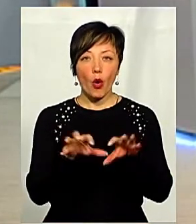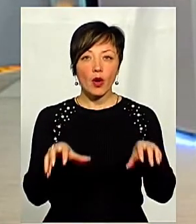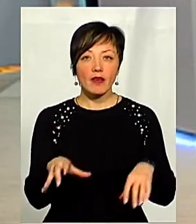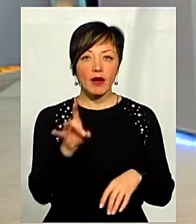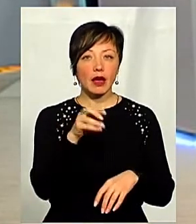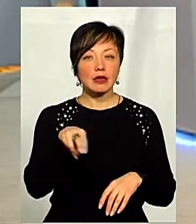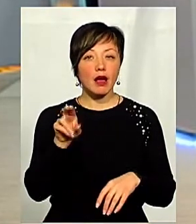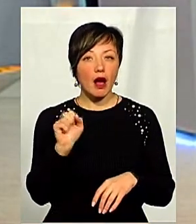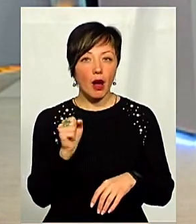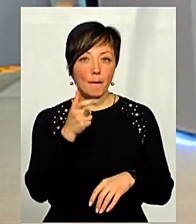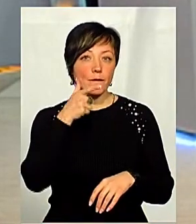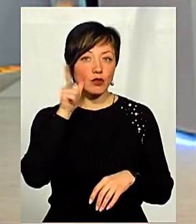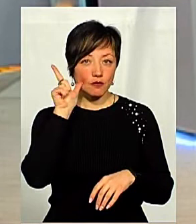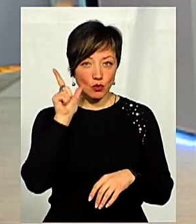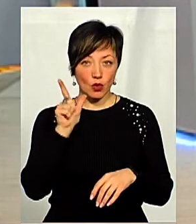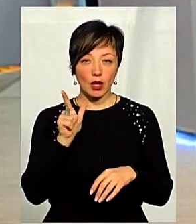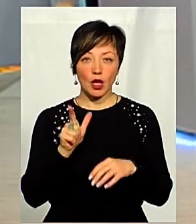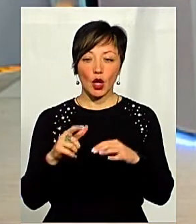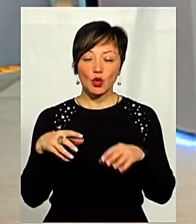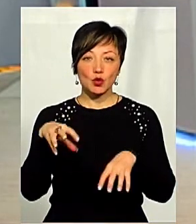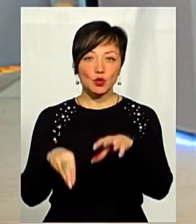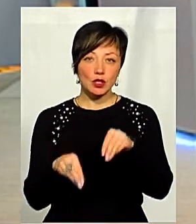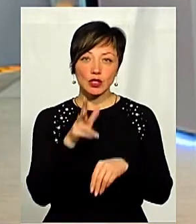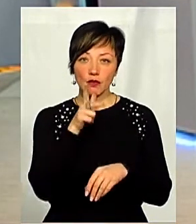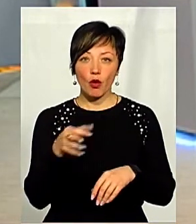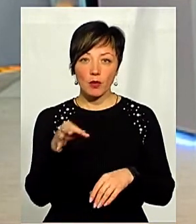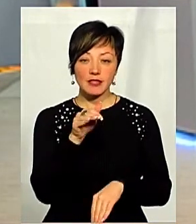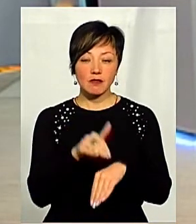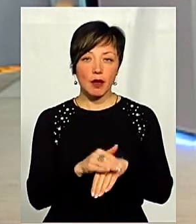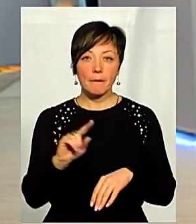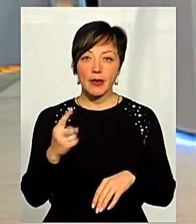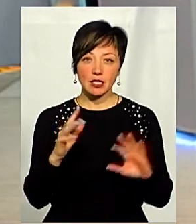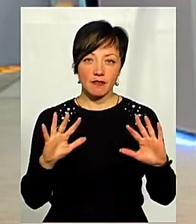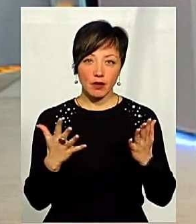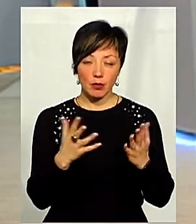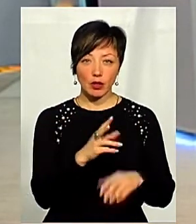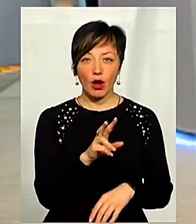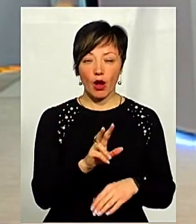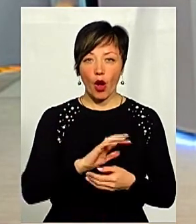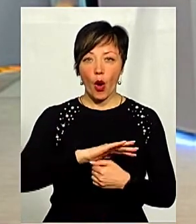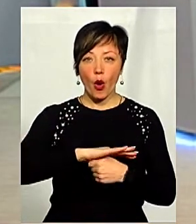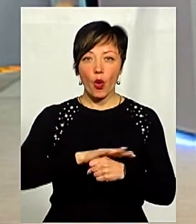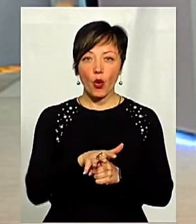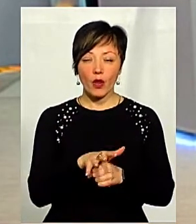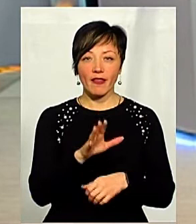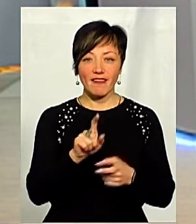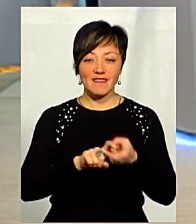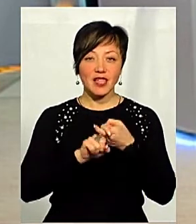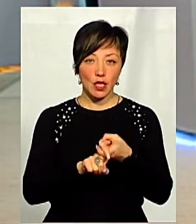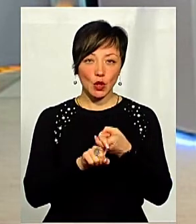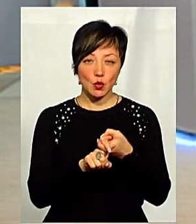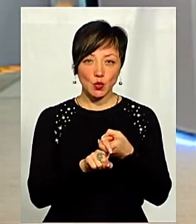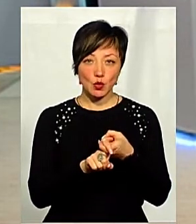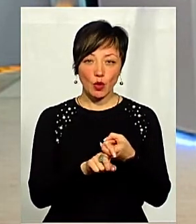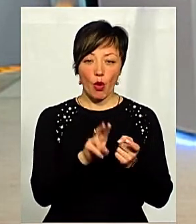згадали, але от позавчора в сусідній Чернівецькій області зафіксували перший в Україні випадок коронавірусу, і от пріоритети